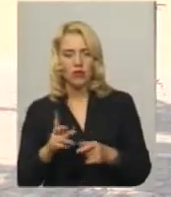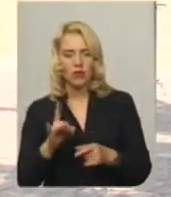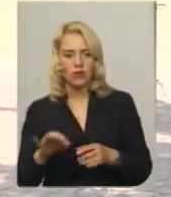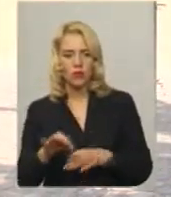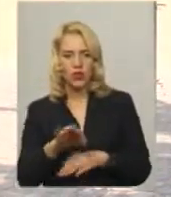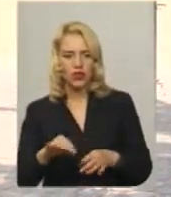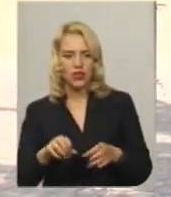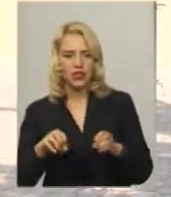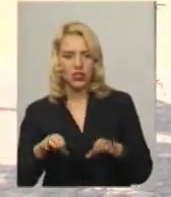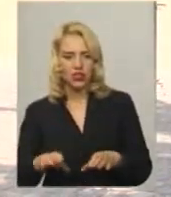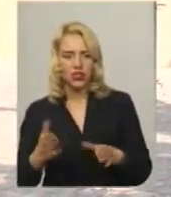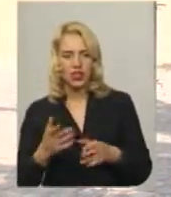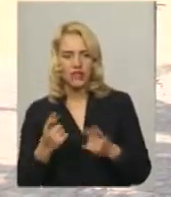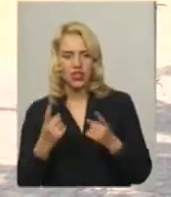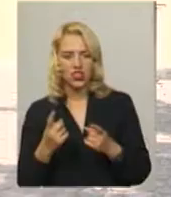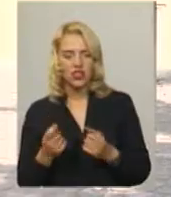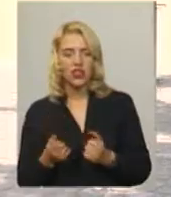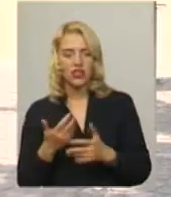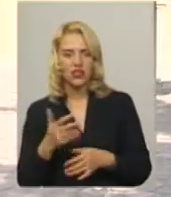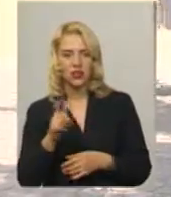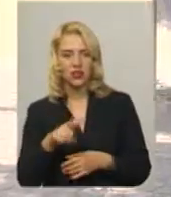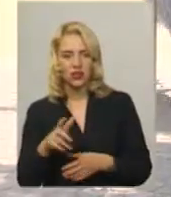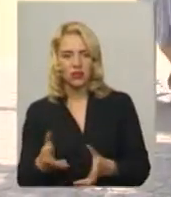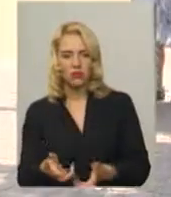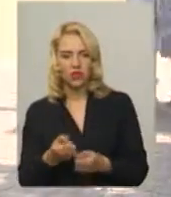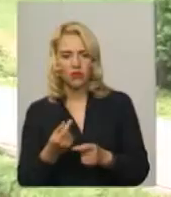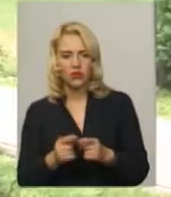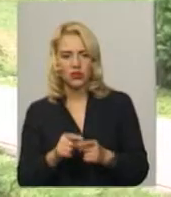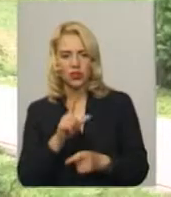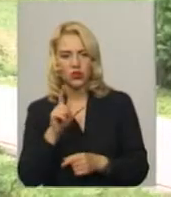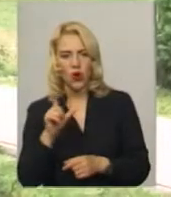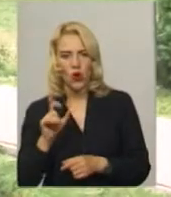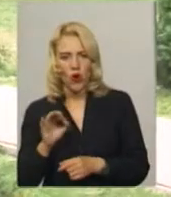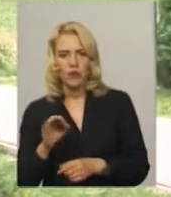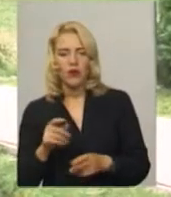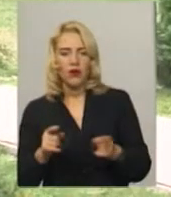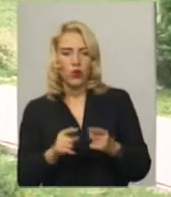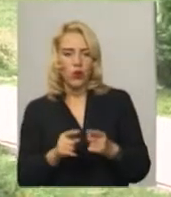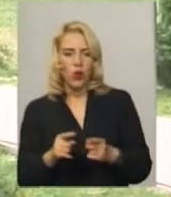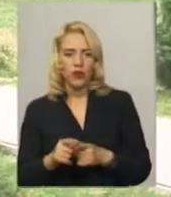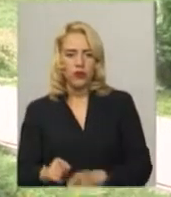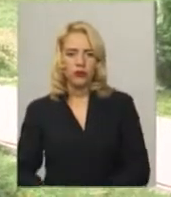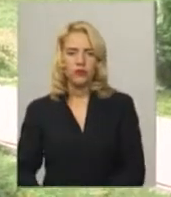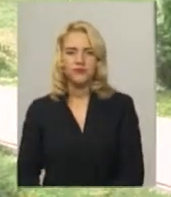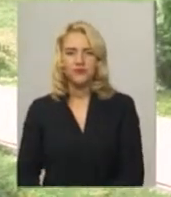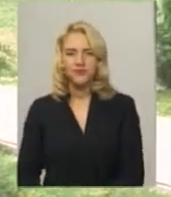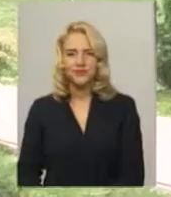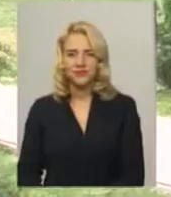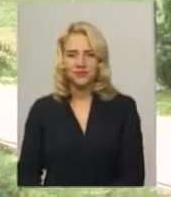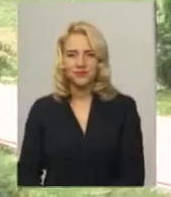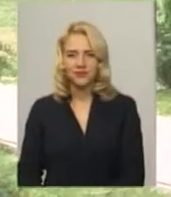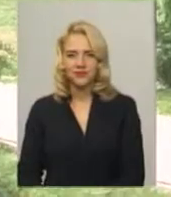адже величезна кількість людей підтримують зов куточок. Тетяна Ворожцова, Іван Мовчан. Новини на Суспільному.